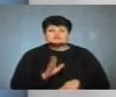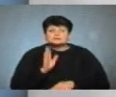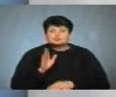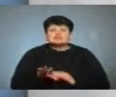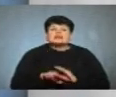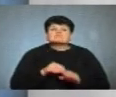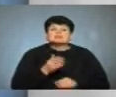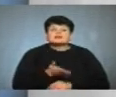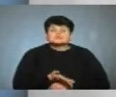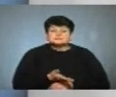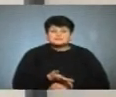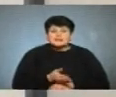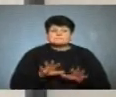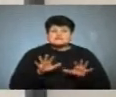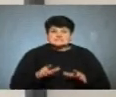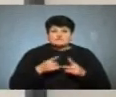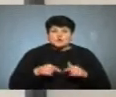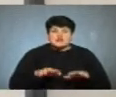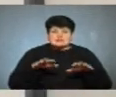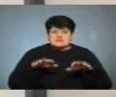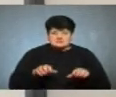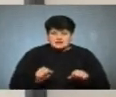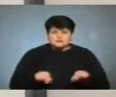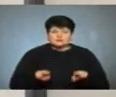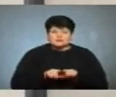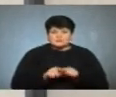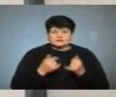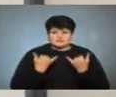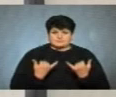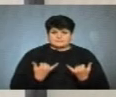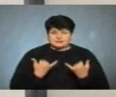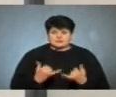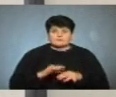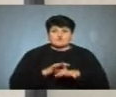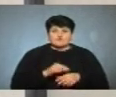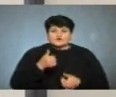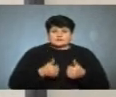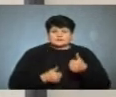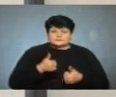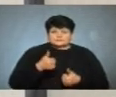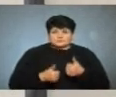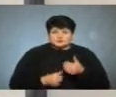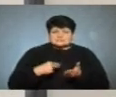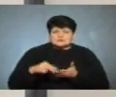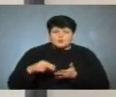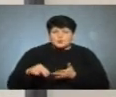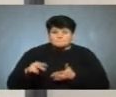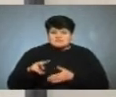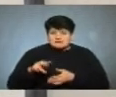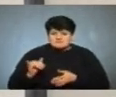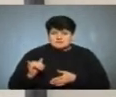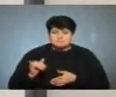вибиратимуть їх? Місцеві органи влади, як і тепер, проводять тендерні процедури щодо закупівлі